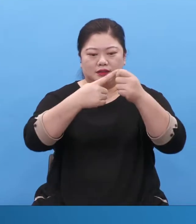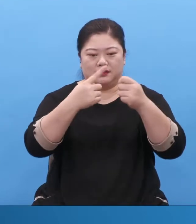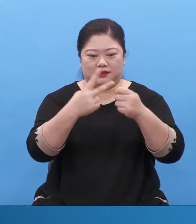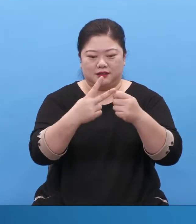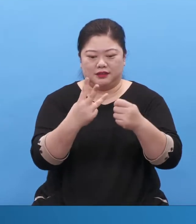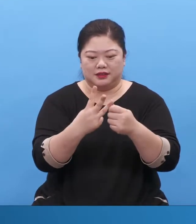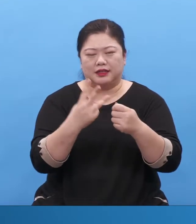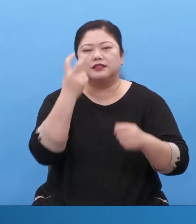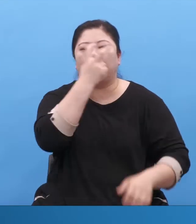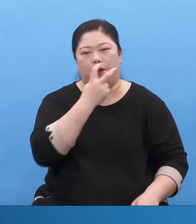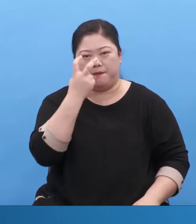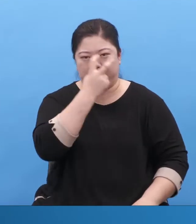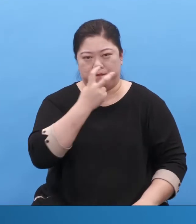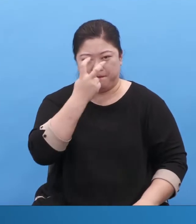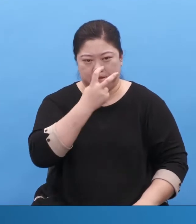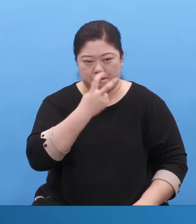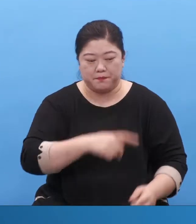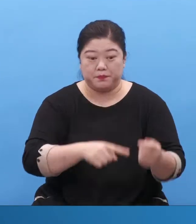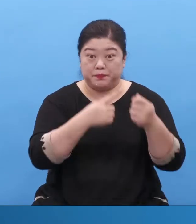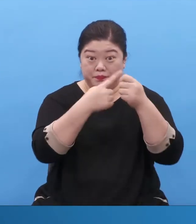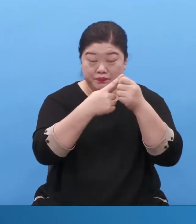성경과 신학